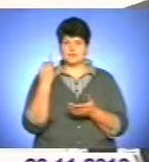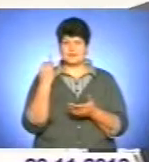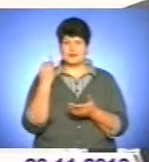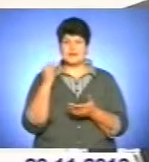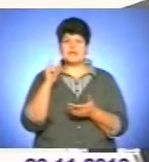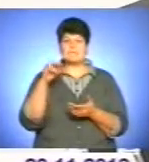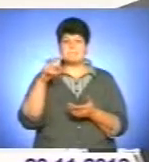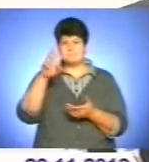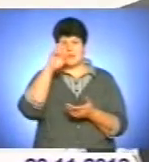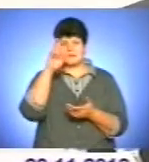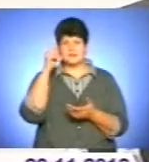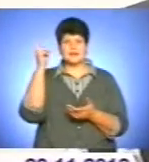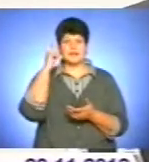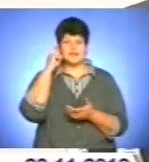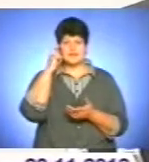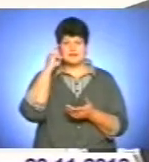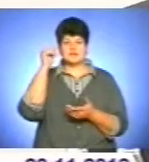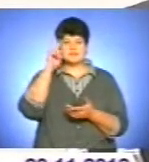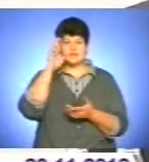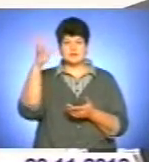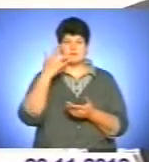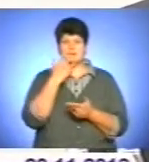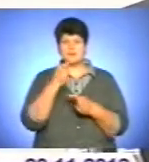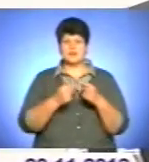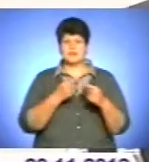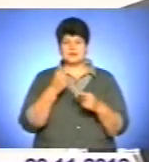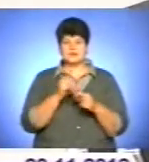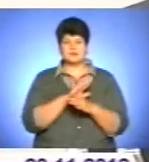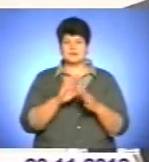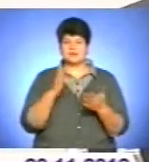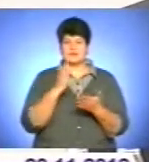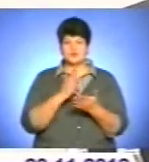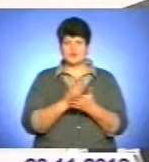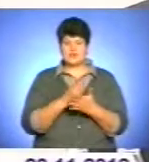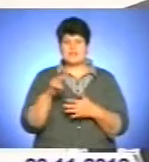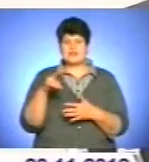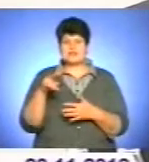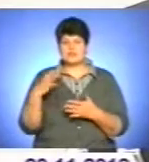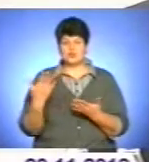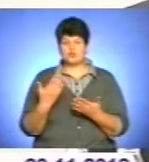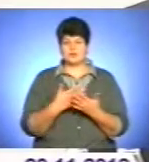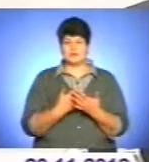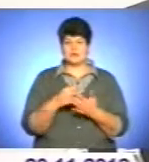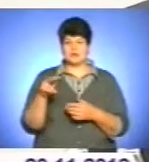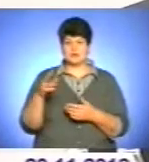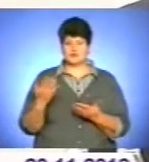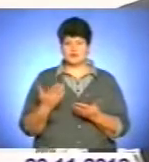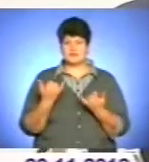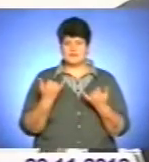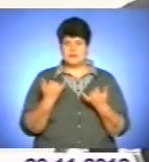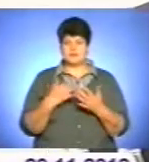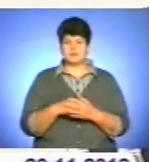Київ, Київ з славними традиціями, він не присутствував ни в літературі, по сути дела, в современній.